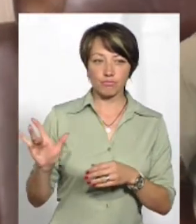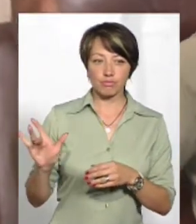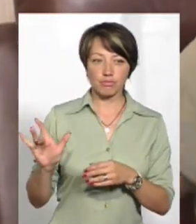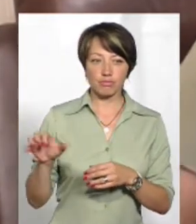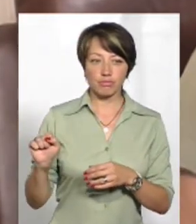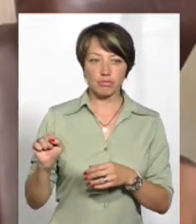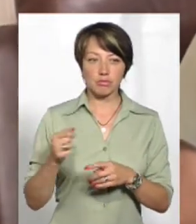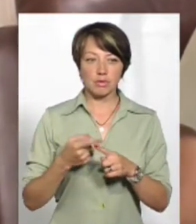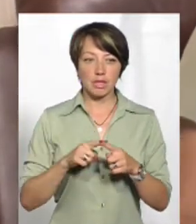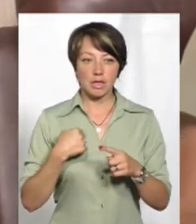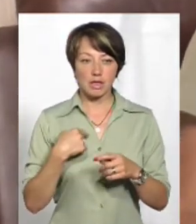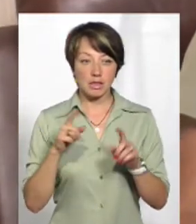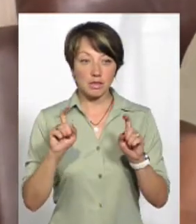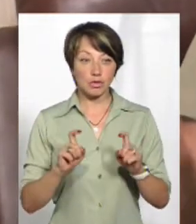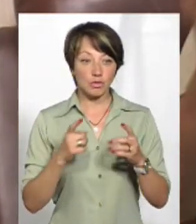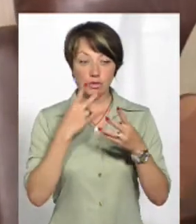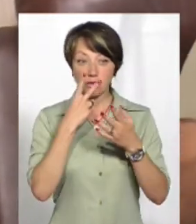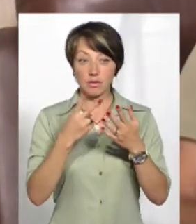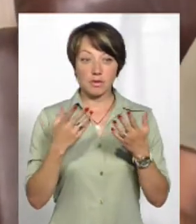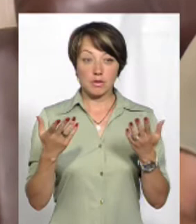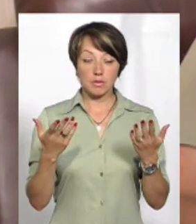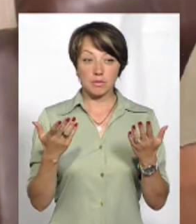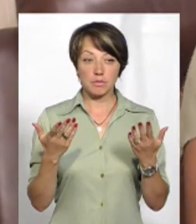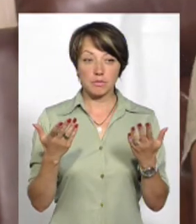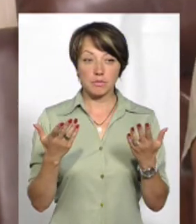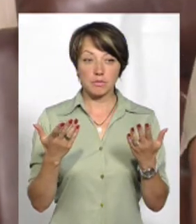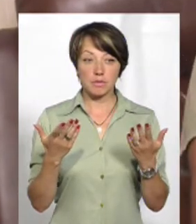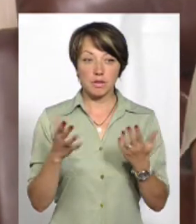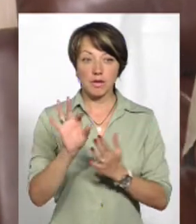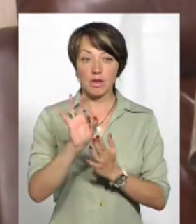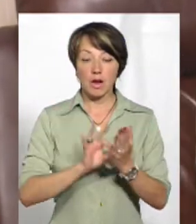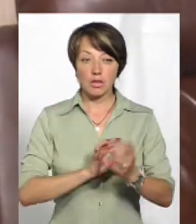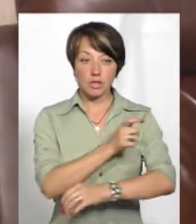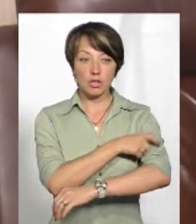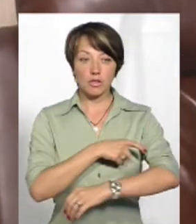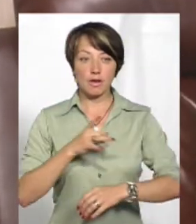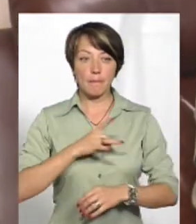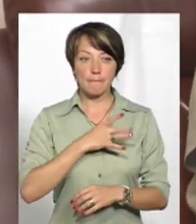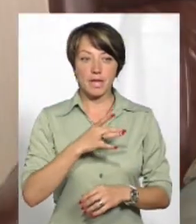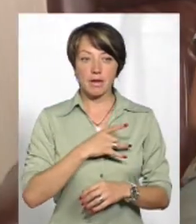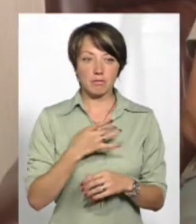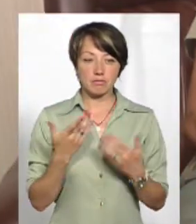я сижу в цьому приймі і тут дивлюсь, відразу ці нашивки білі.